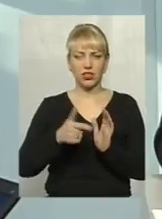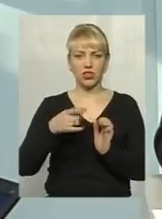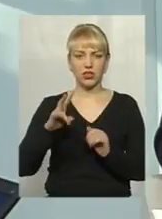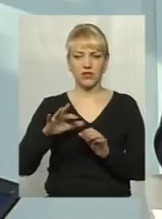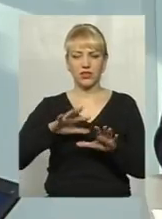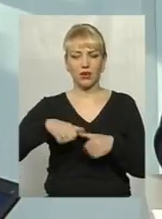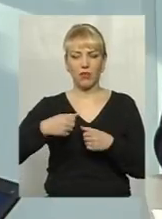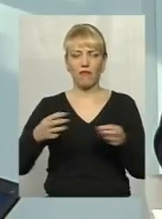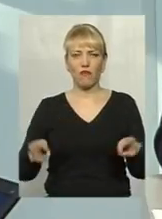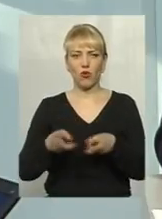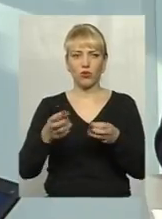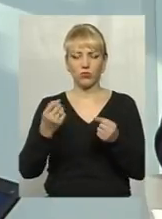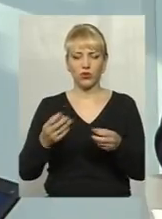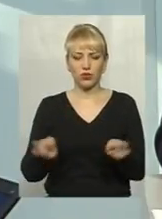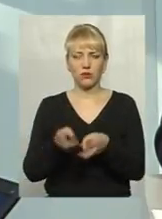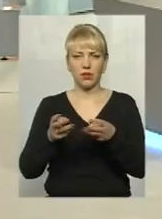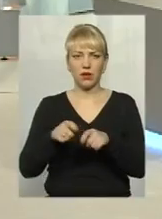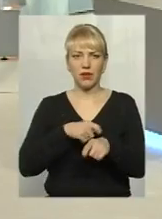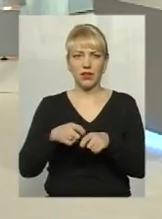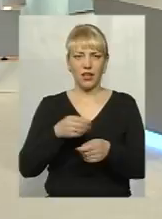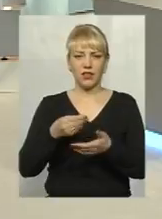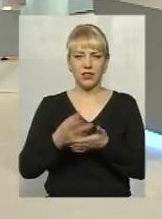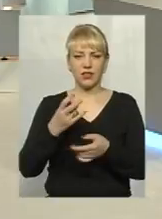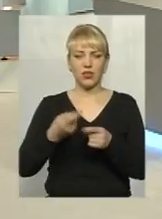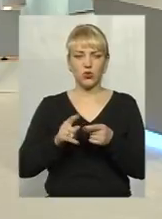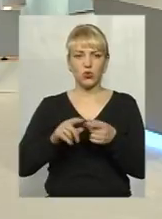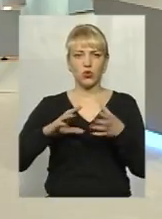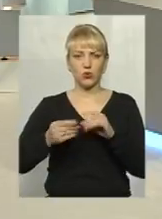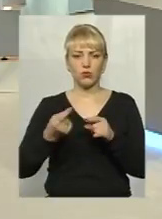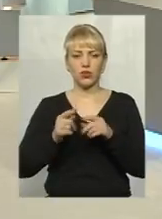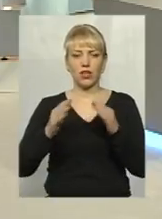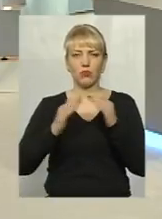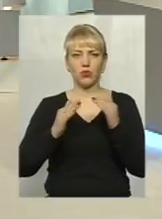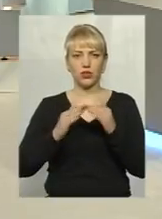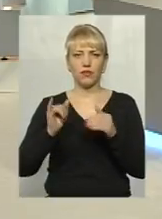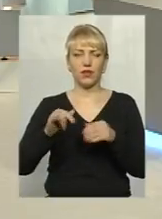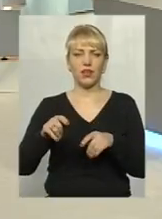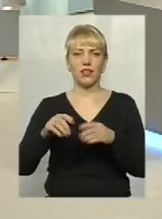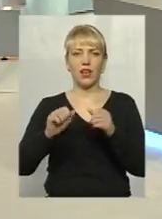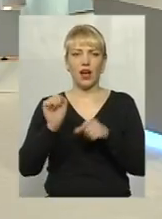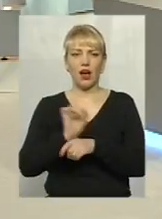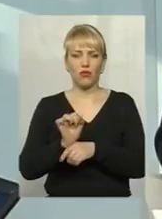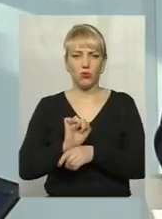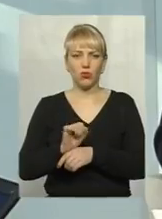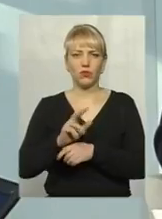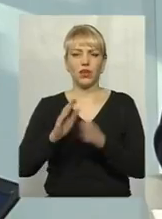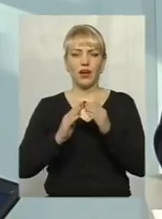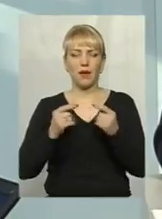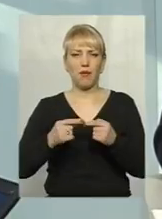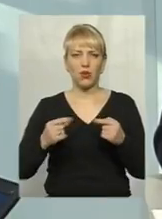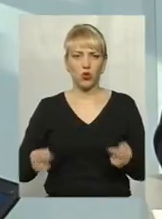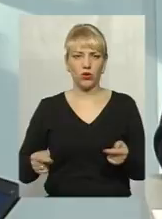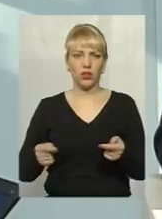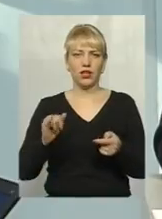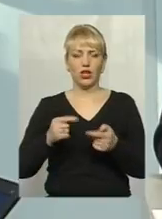вогонь, просто спалив матеріальних цінностей на цю суму. Це і будівлі, це і автомобілі, і майно, і